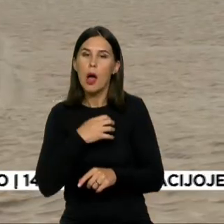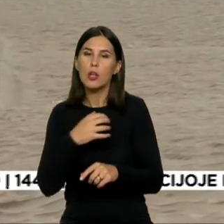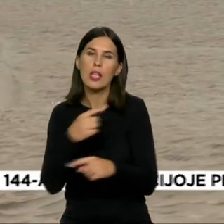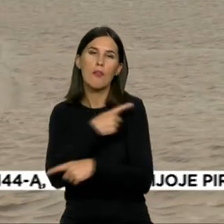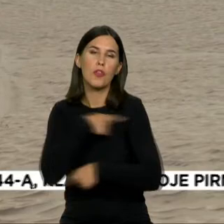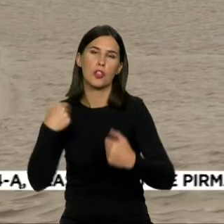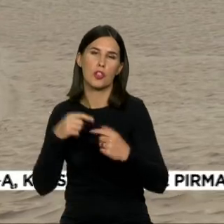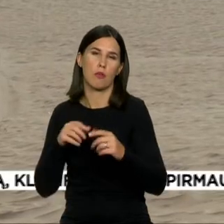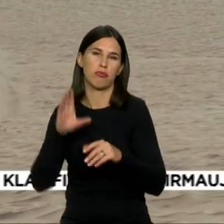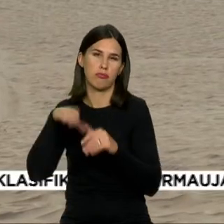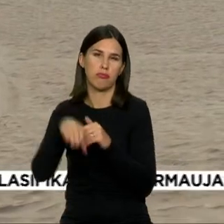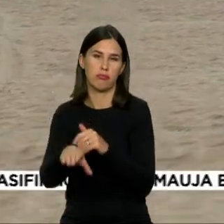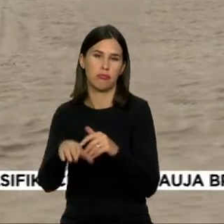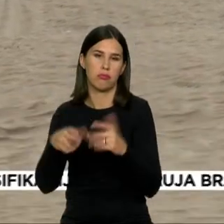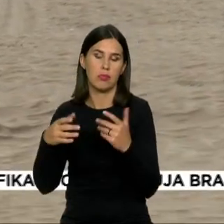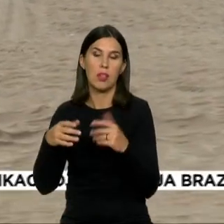repeticiją prieš Dakarą keturatininkas laisvydas Kansius.